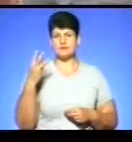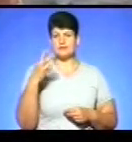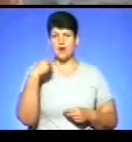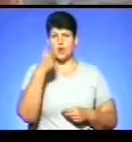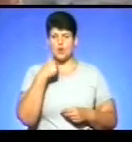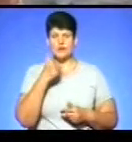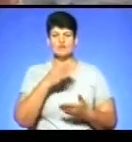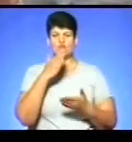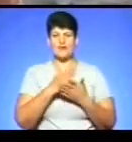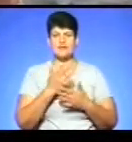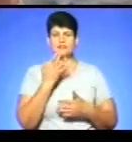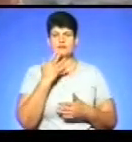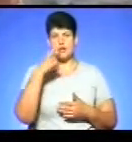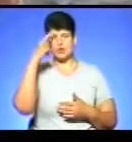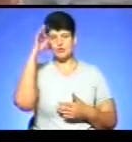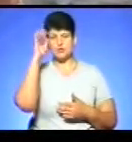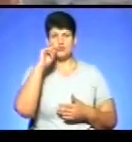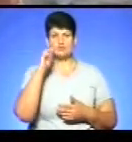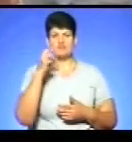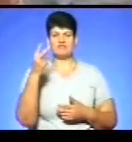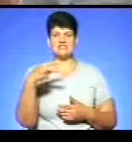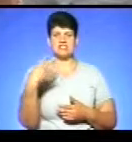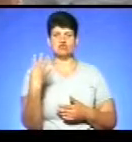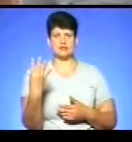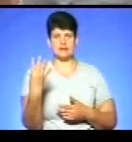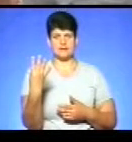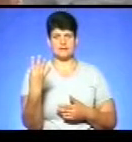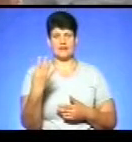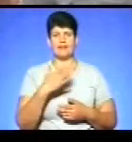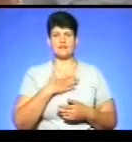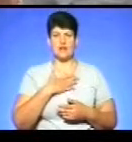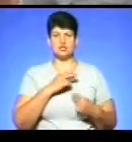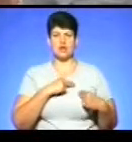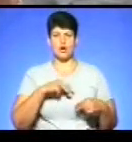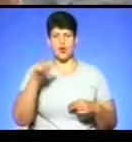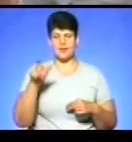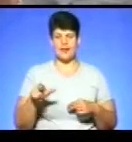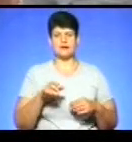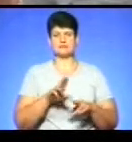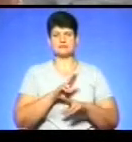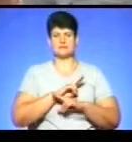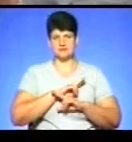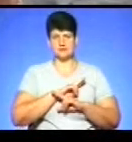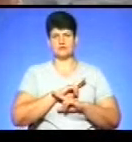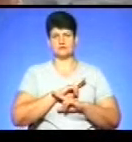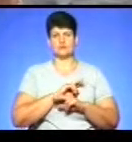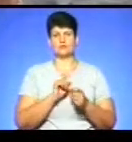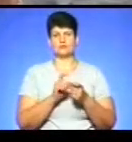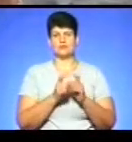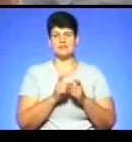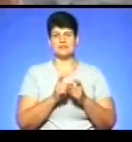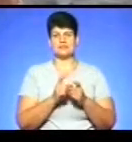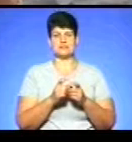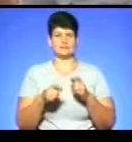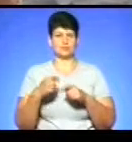Національної поліції України 24 наших колеги віддали своє життя в боротьбі з злочинністю. Ця біда не